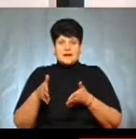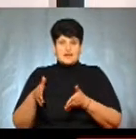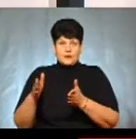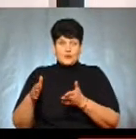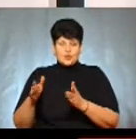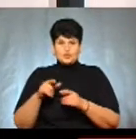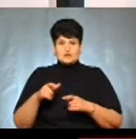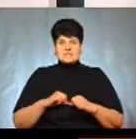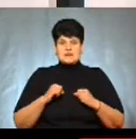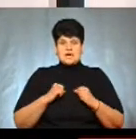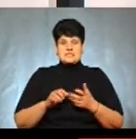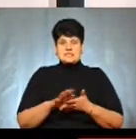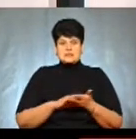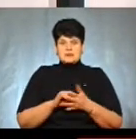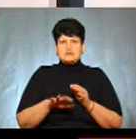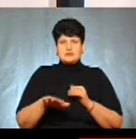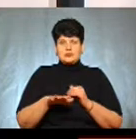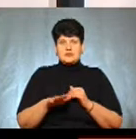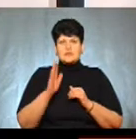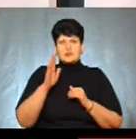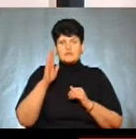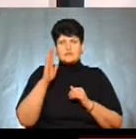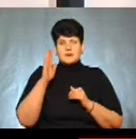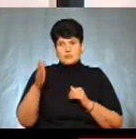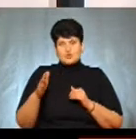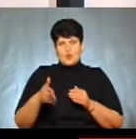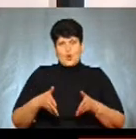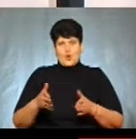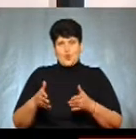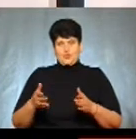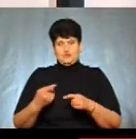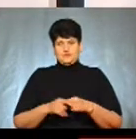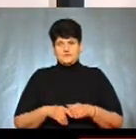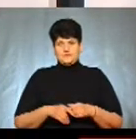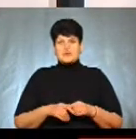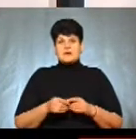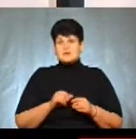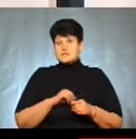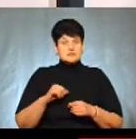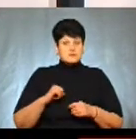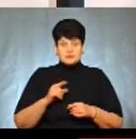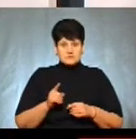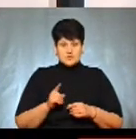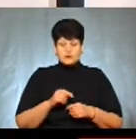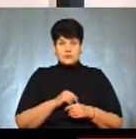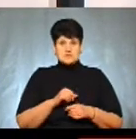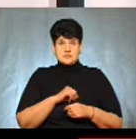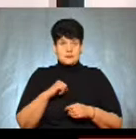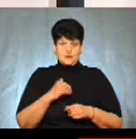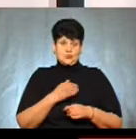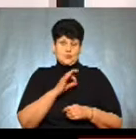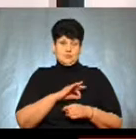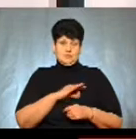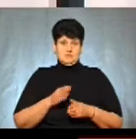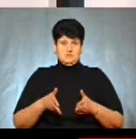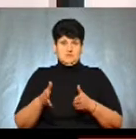все, люди намагаються випалити цю територію для майбутнього городництва на цій території. Ремарка самовільного користування городами, тому що